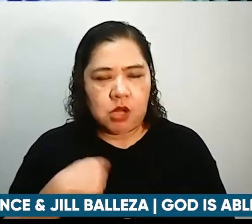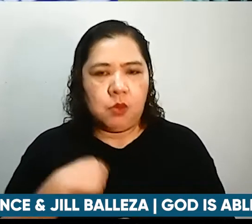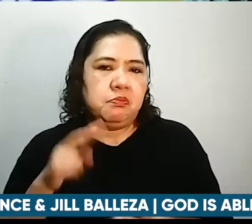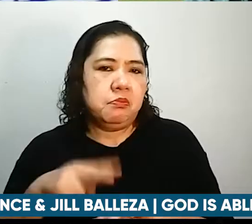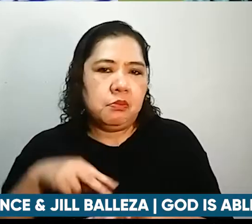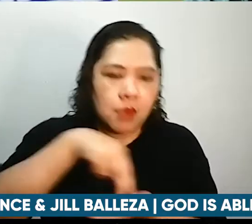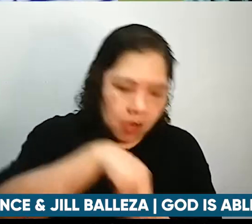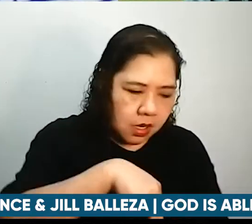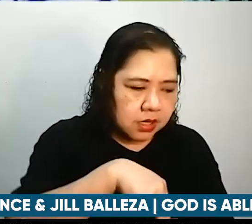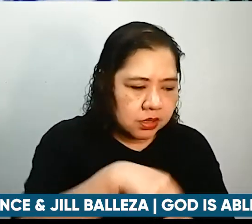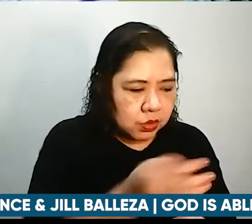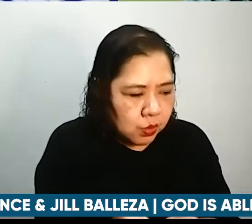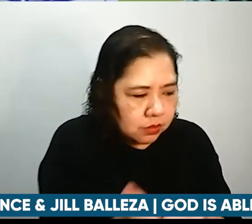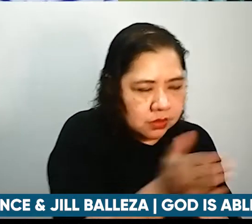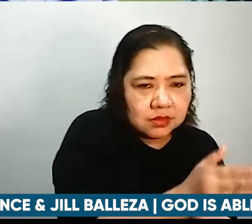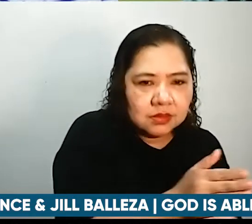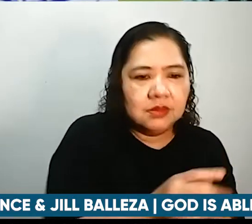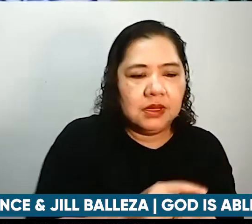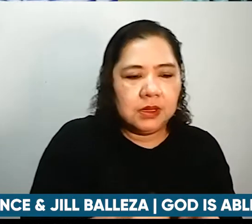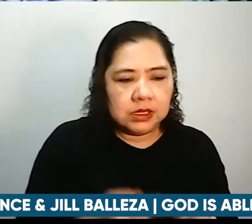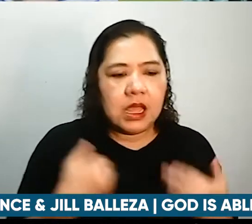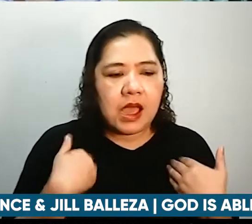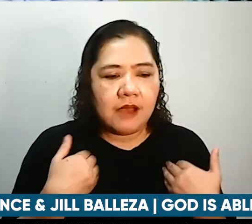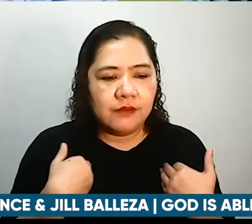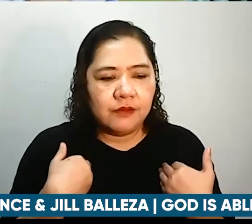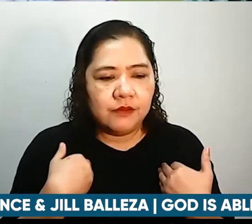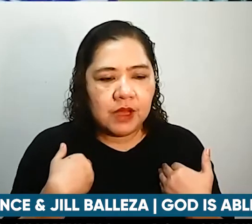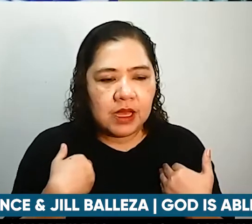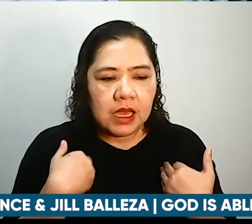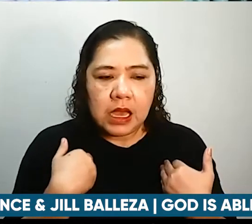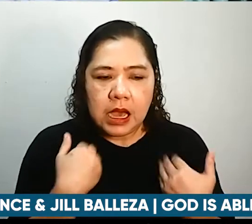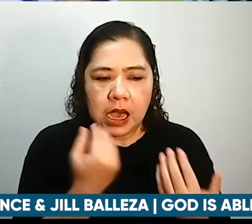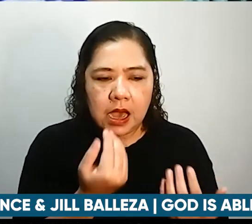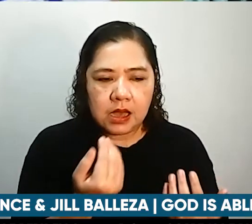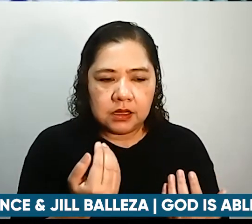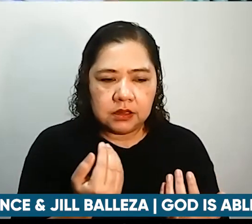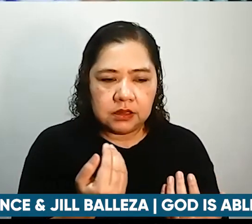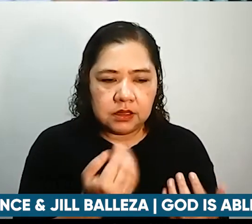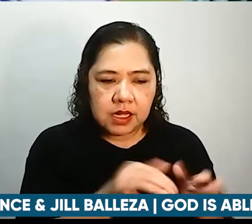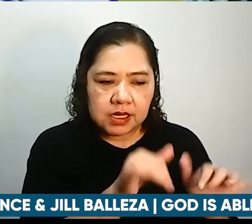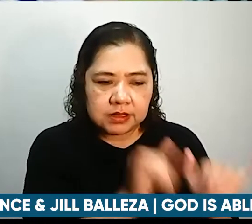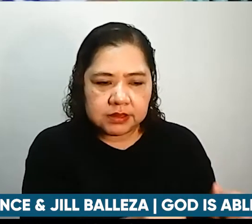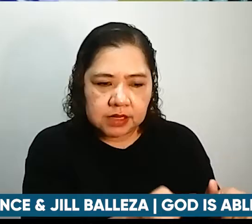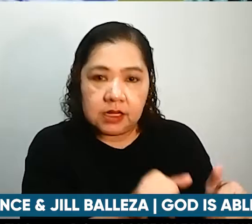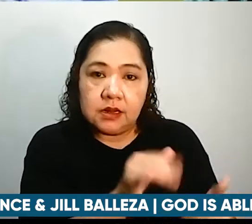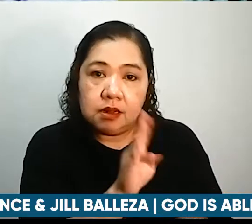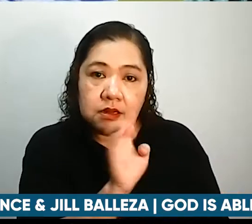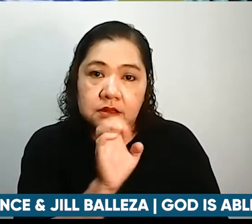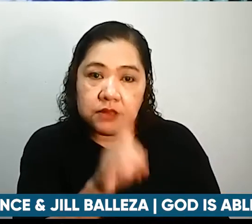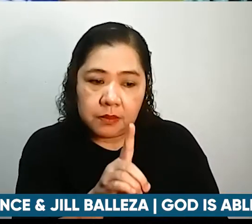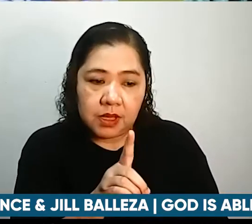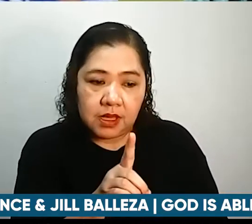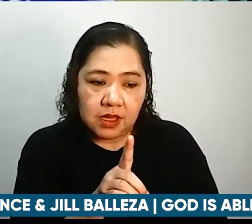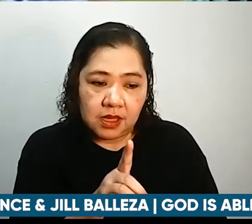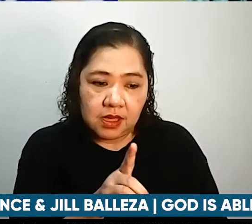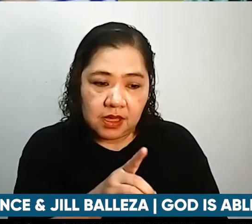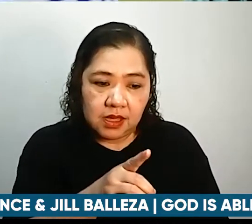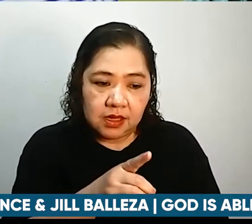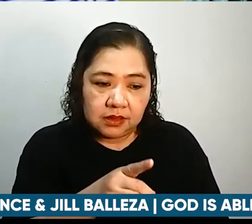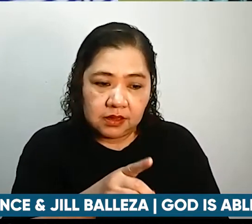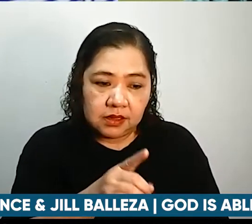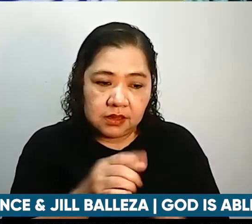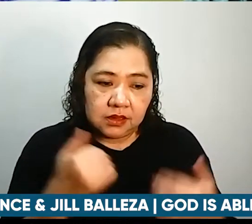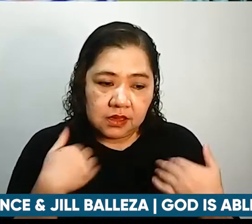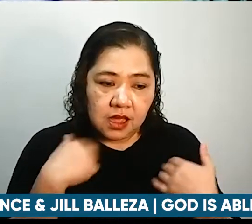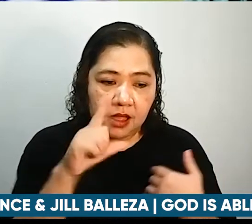doon na yung nilalapat na sa kama and then meron siyang parang latch na ano na pwede yun lang yung hihilahin mo so wala